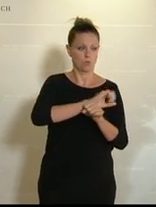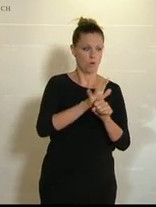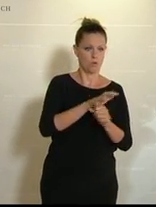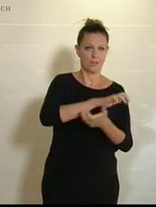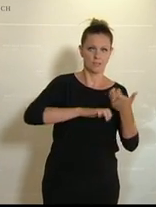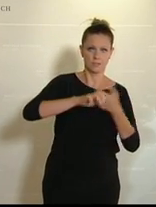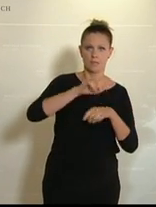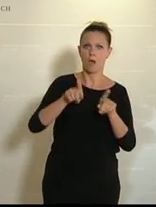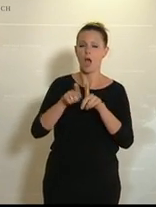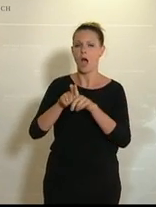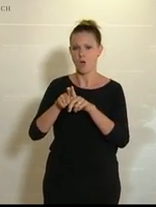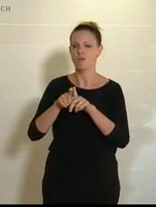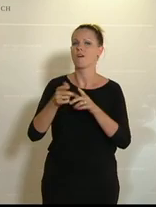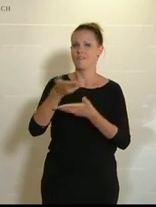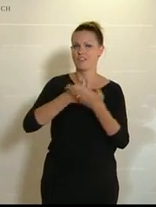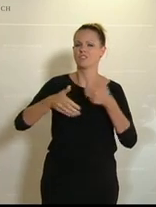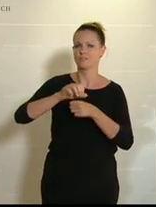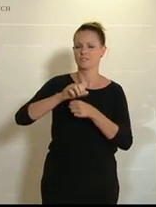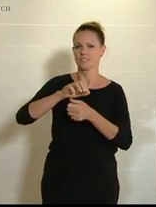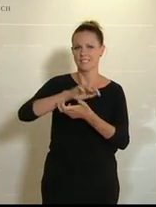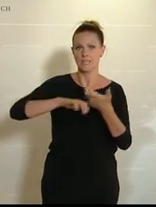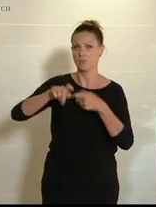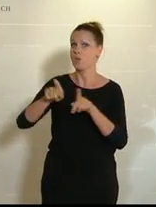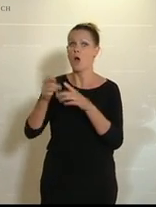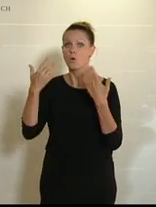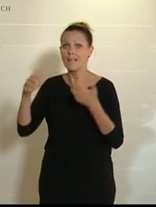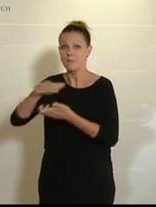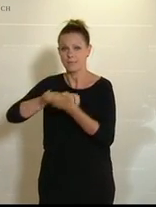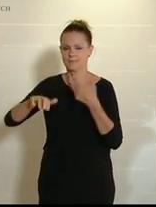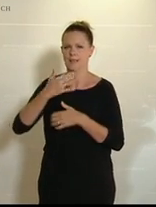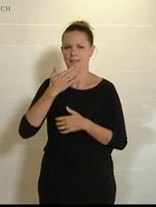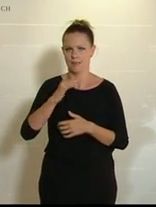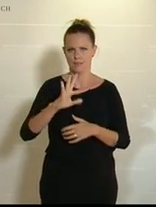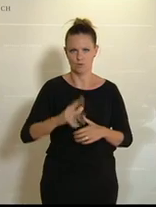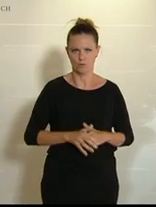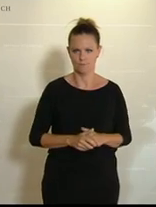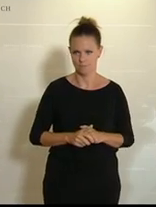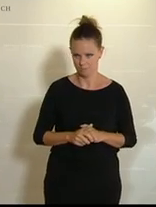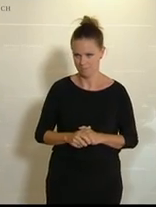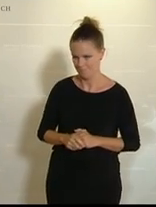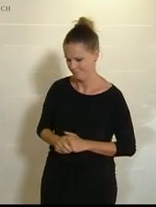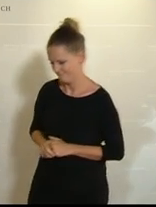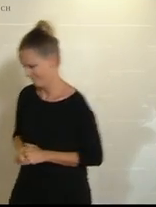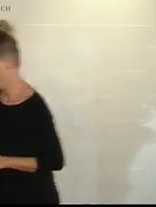der Wirtschaftskrise und auch aus der Klimakrise. Danke. Applaus